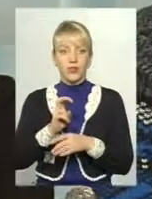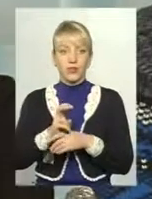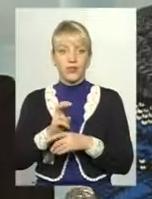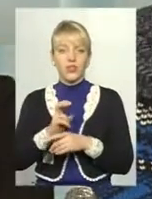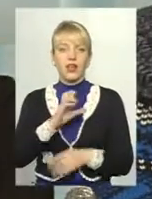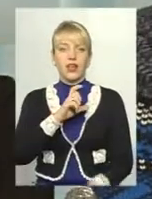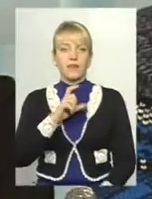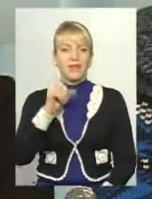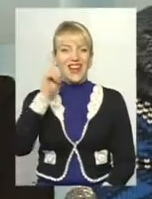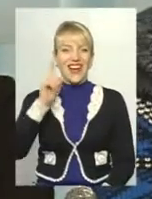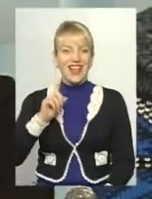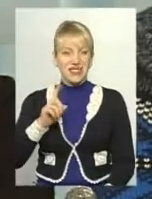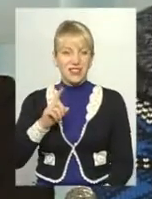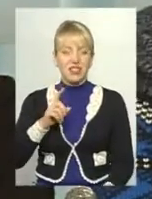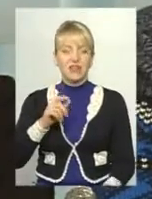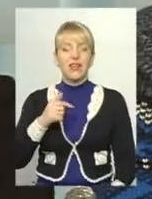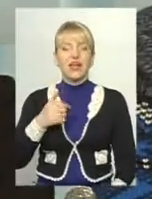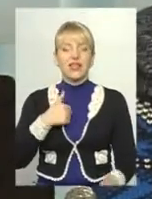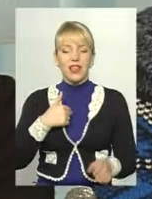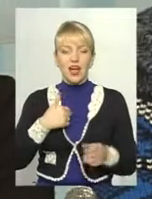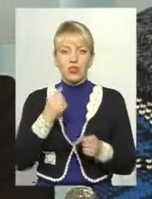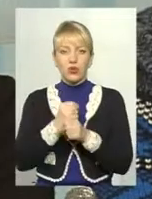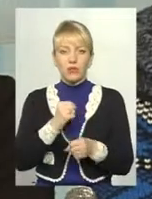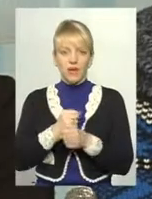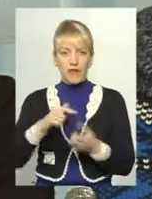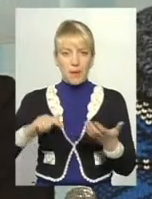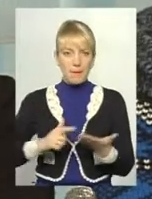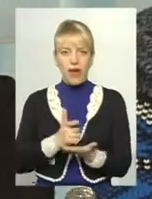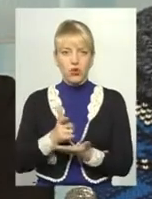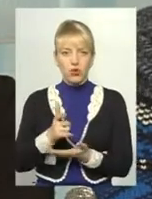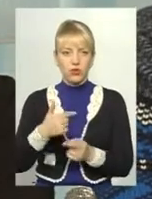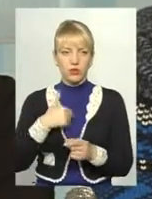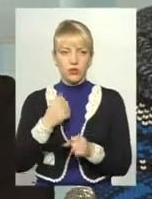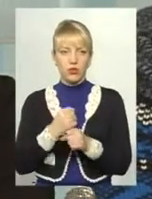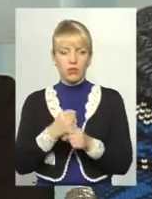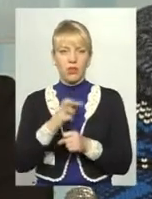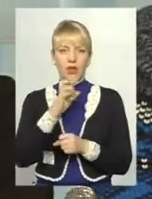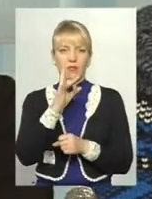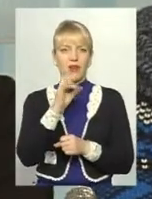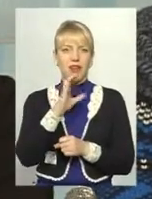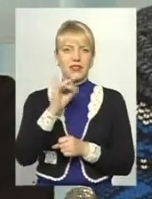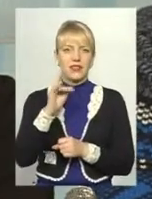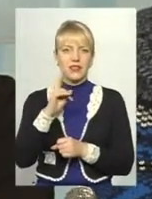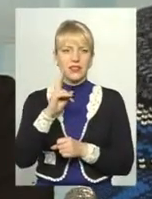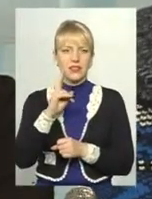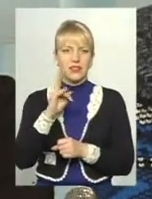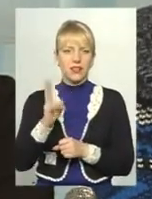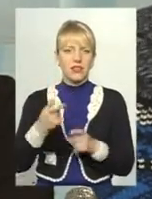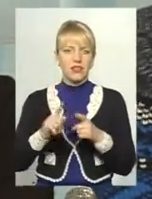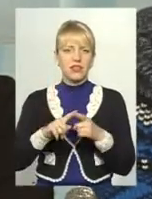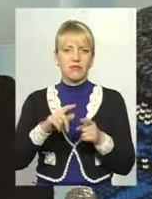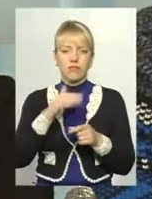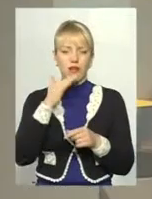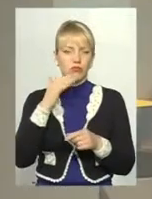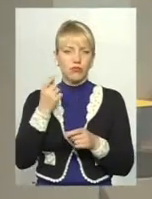взагалі, до речі, я склав новий маршрут надавний, і ми відвідали такий об'єкт, як Братслав, там мало хто був, а про Братславське виявилося чули